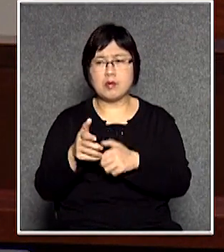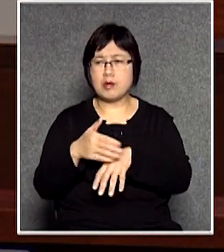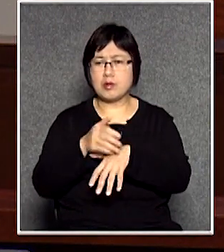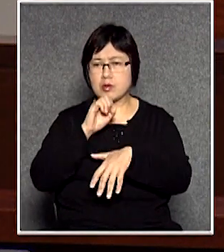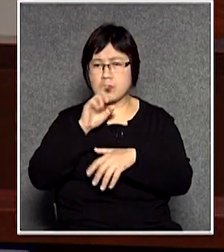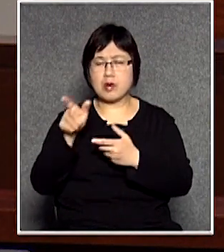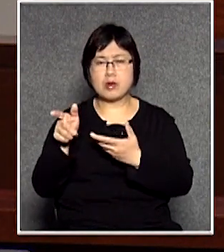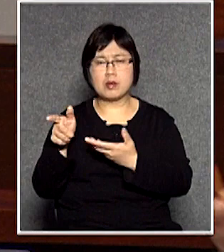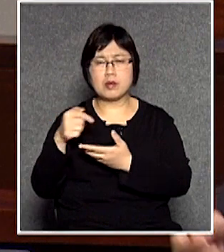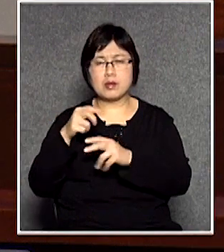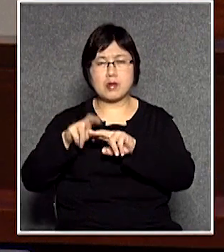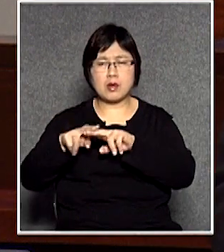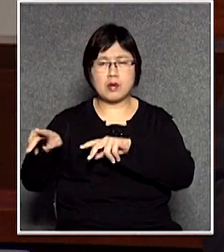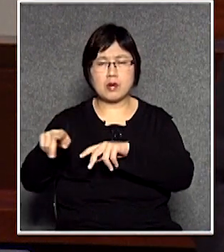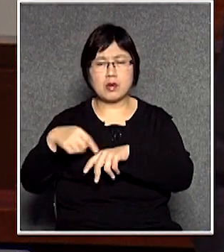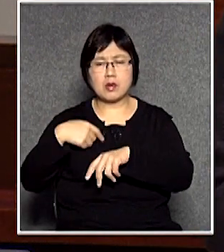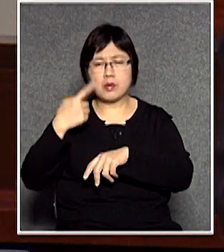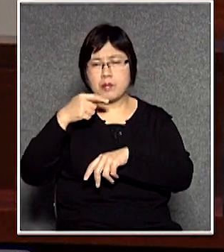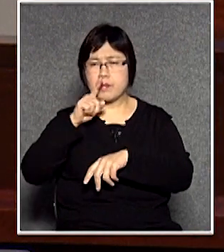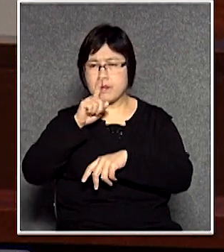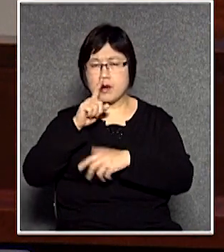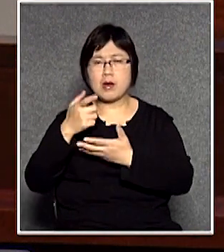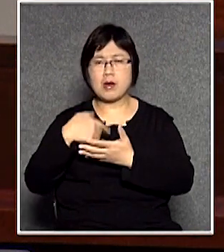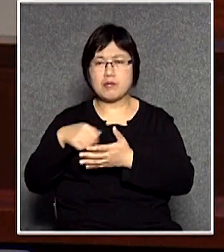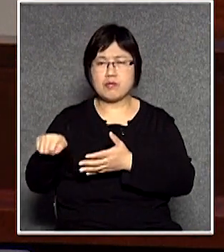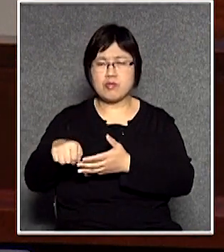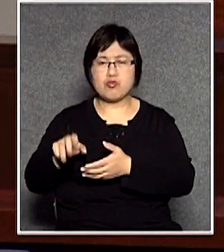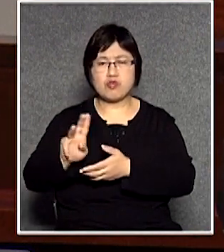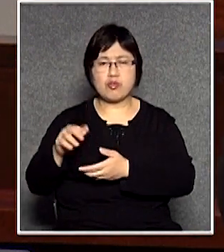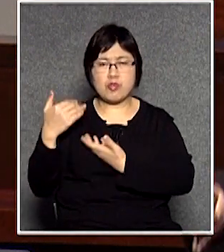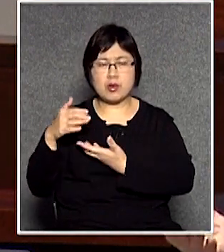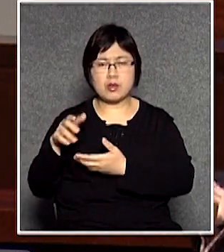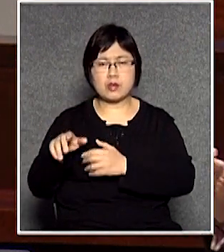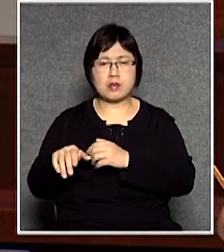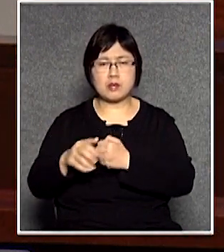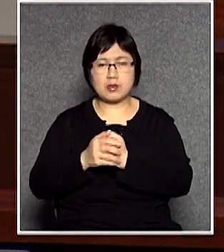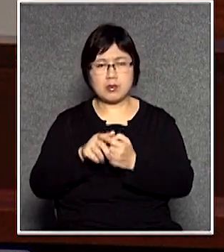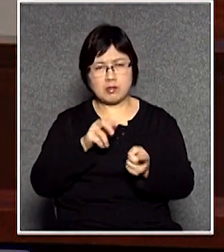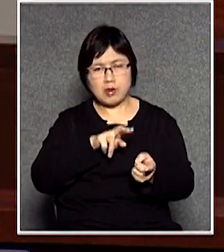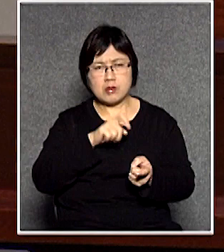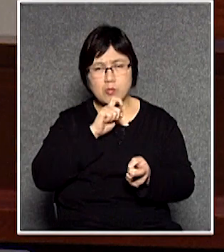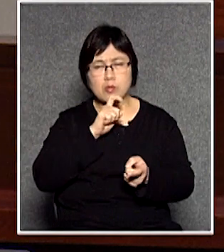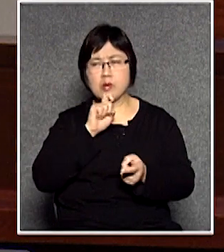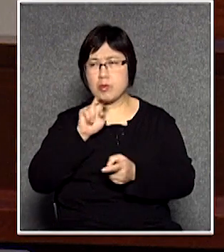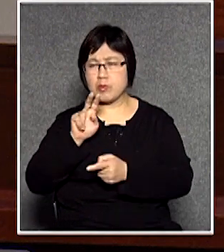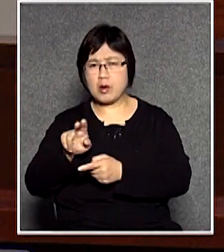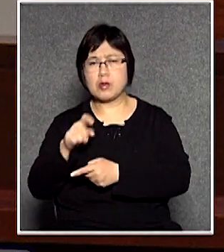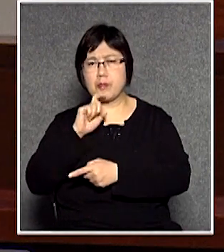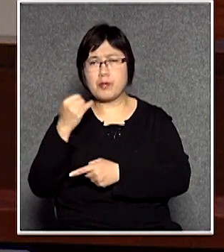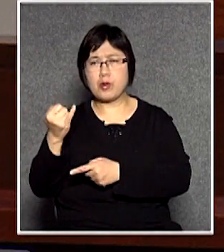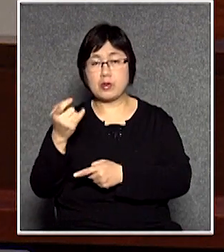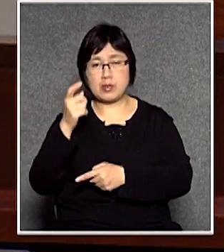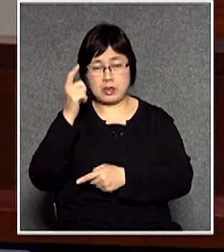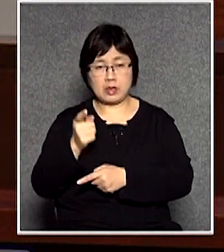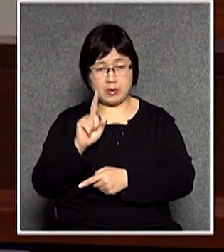的大媽走私賊一樣是對那個社區會造成有正面有負面的影響那如果一刀切